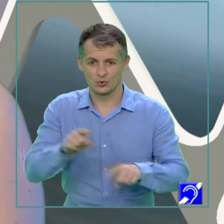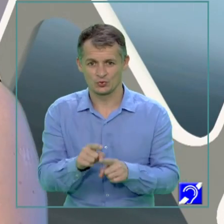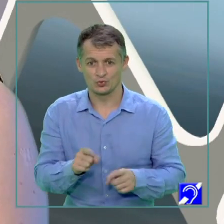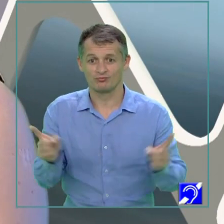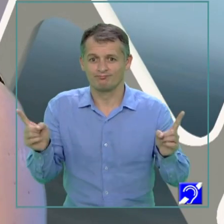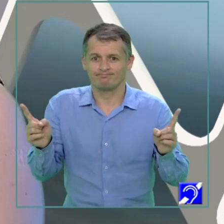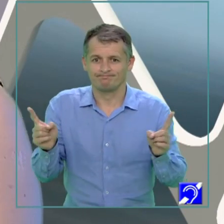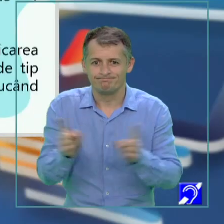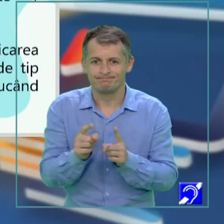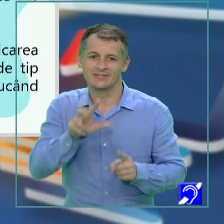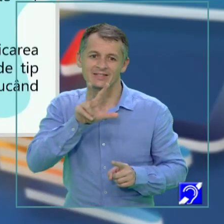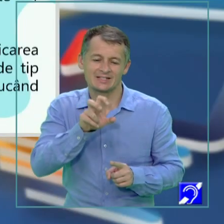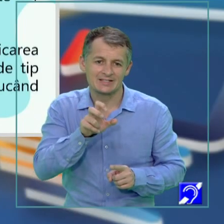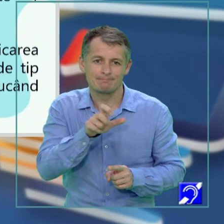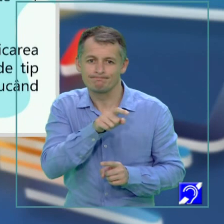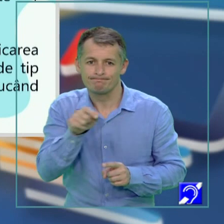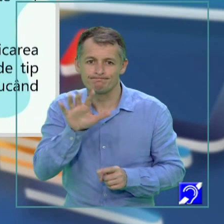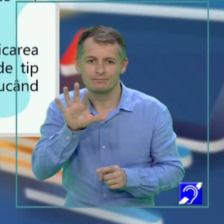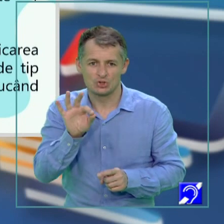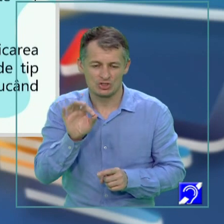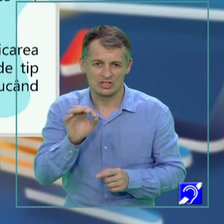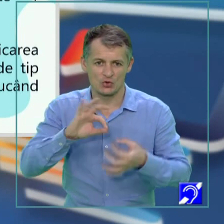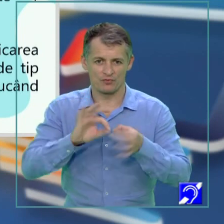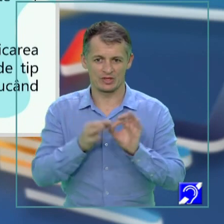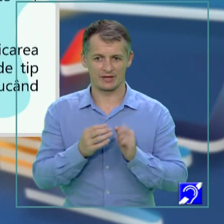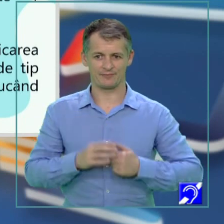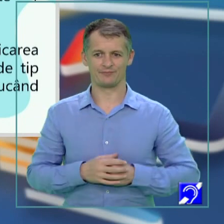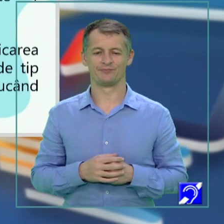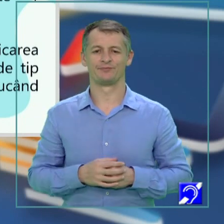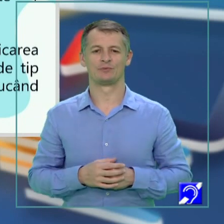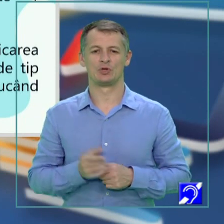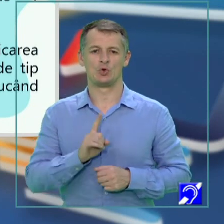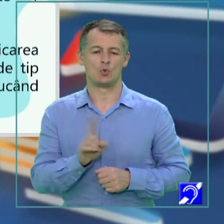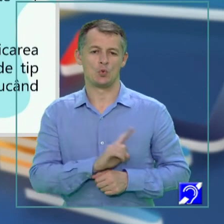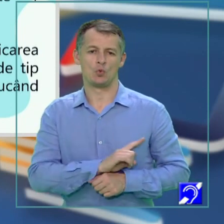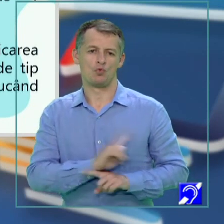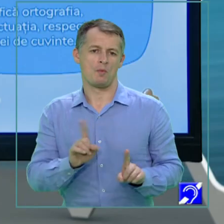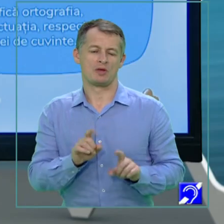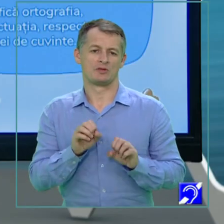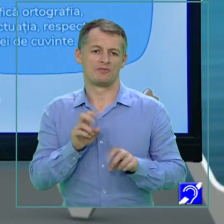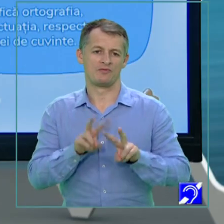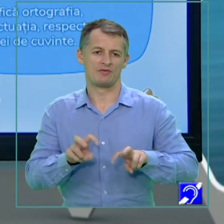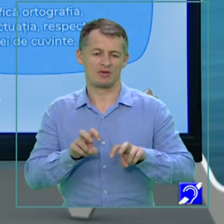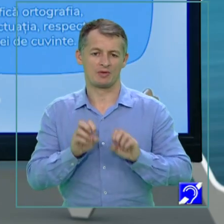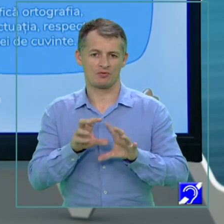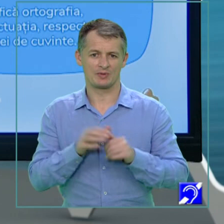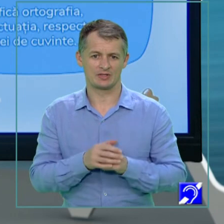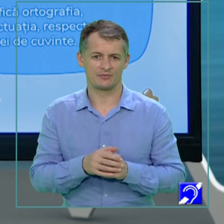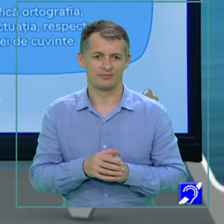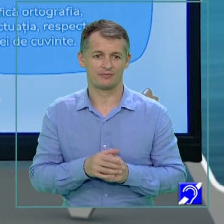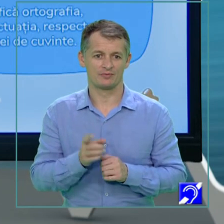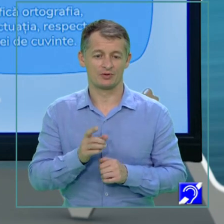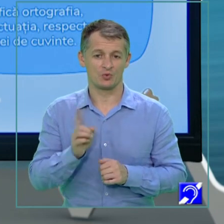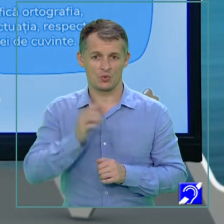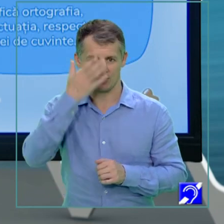aceste 30-50 de cuvinte, nu doar să identificăm informațiile necesare. Deci nu uita, e